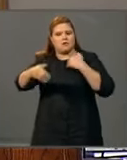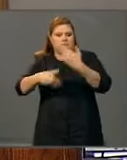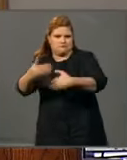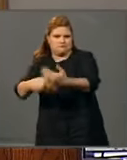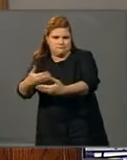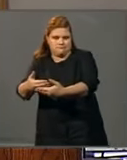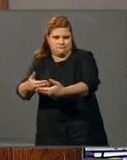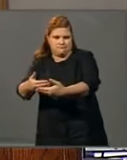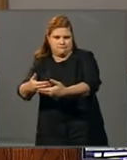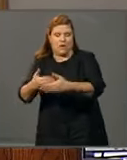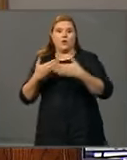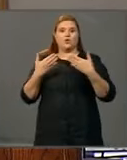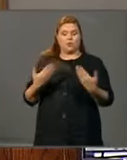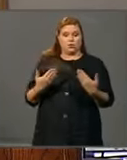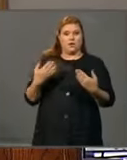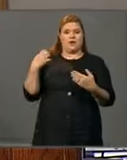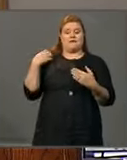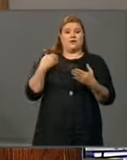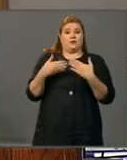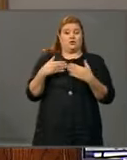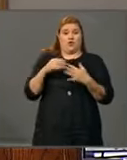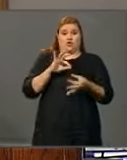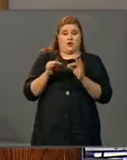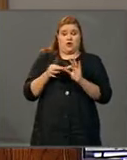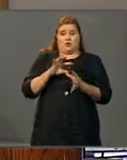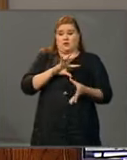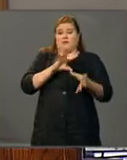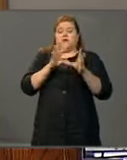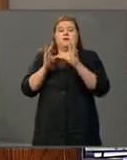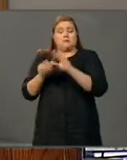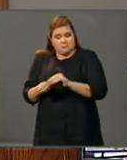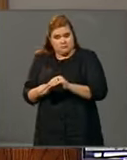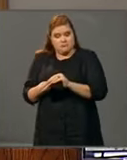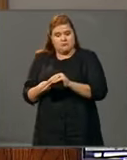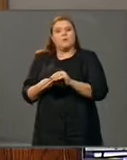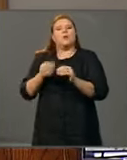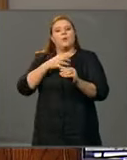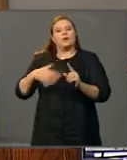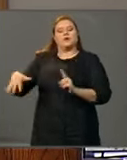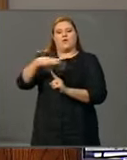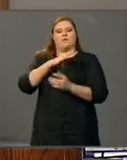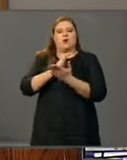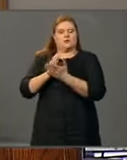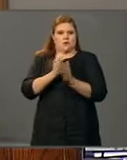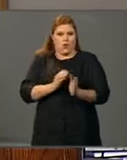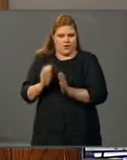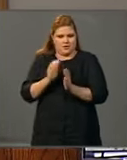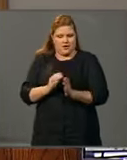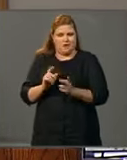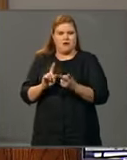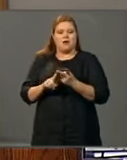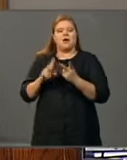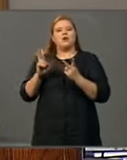Tällä sekä viranomaistyön koordinoinnilla pidetään tarkka huoli ympäristöasioiden hallinnasta. Myös aktiiviset